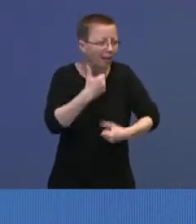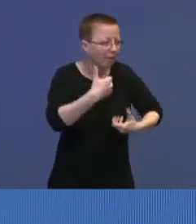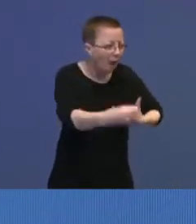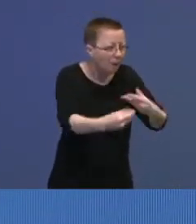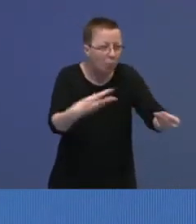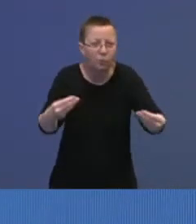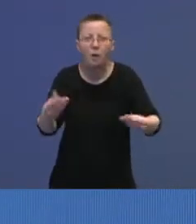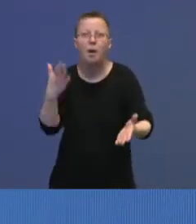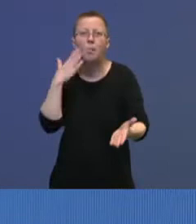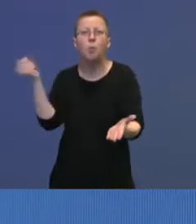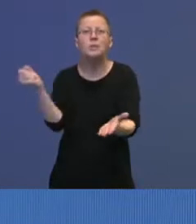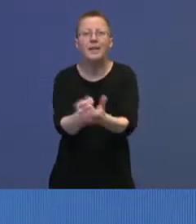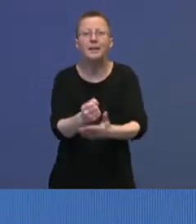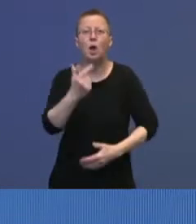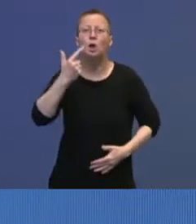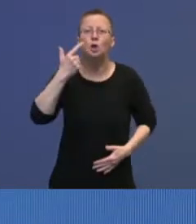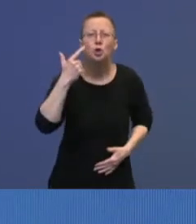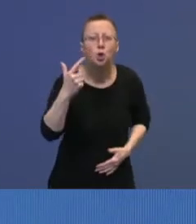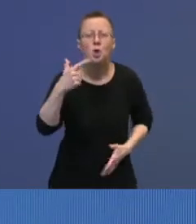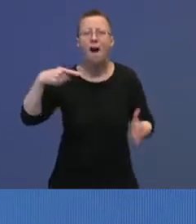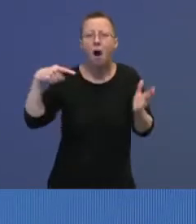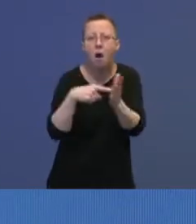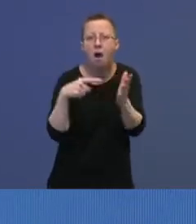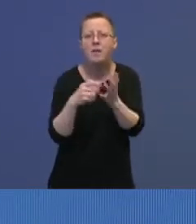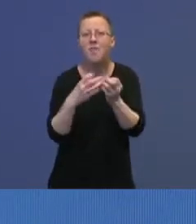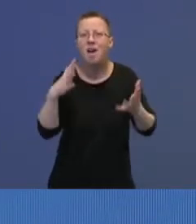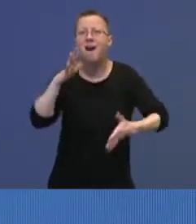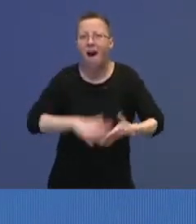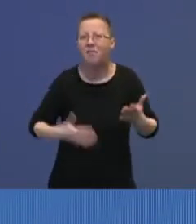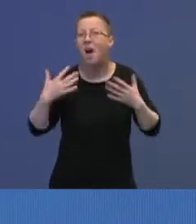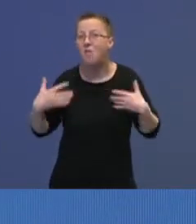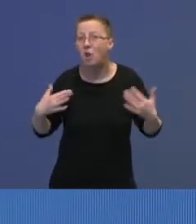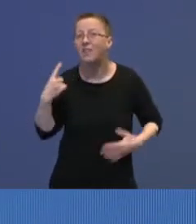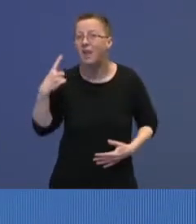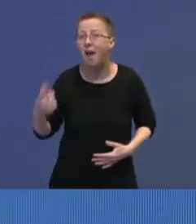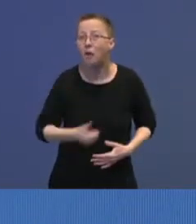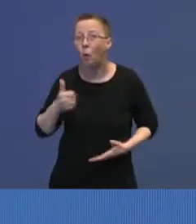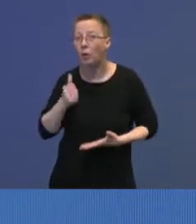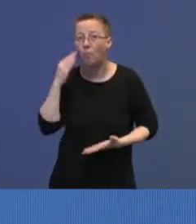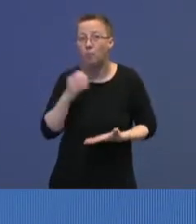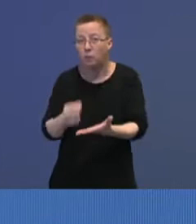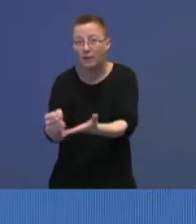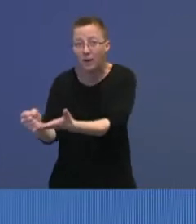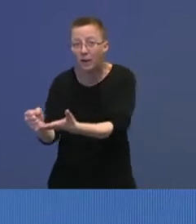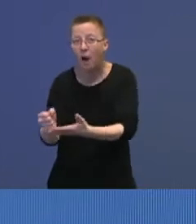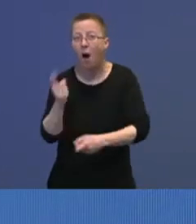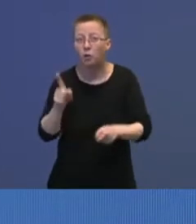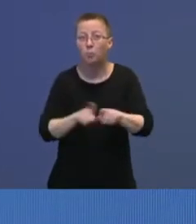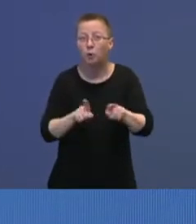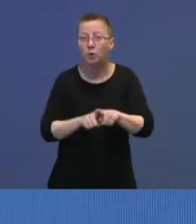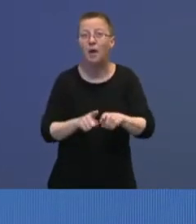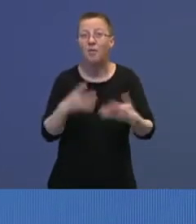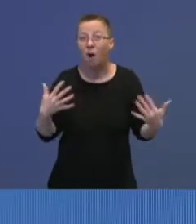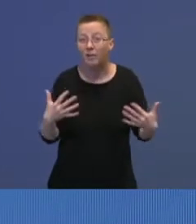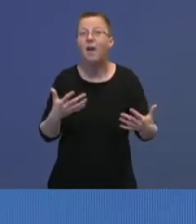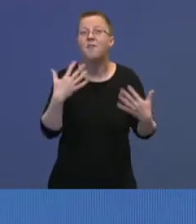bosette sju ganger fler enn det vi vanligvis bosetter i løpet av et år. Det er om lag 5 000 som er